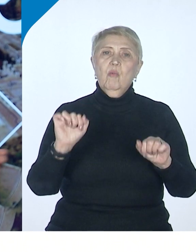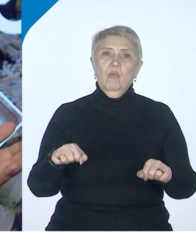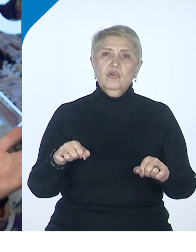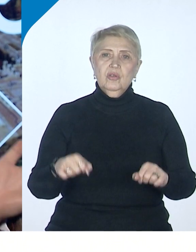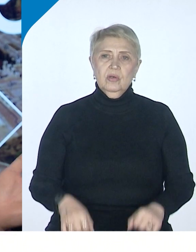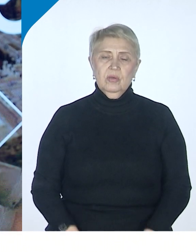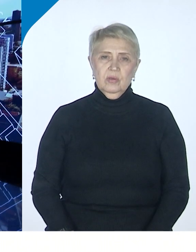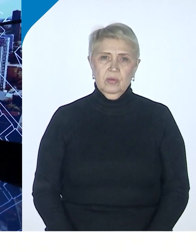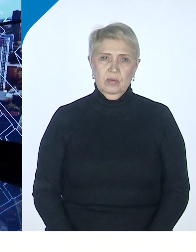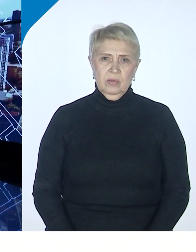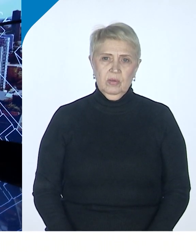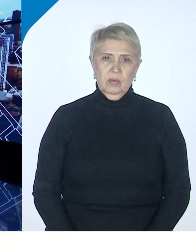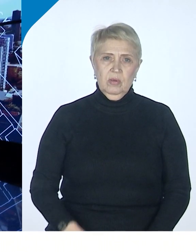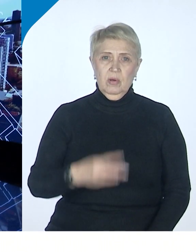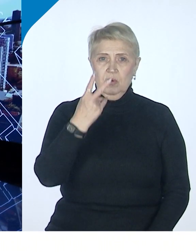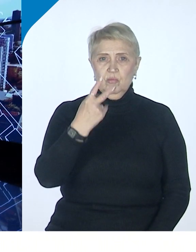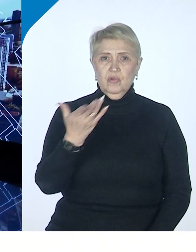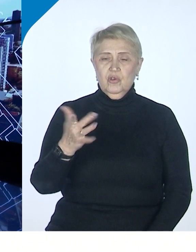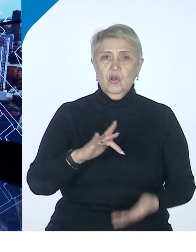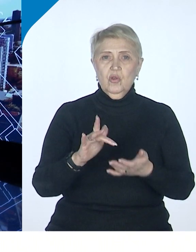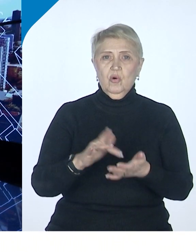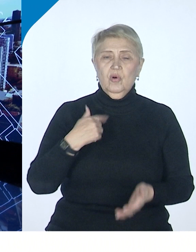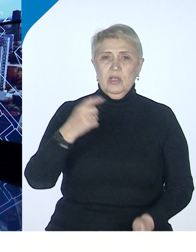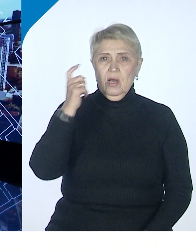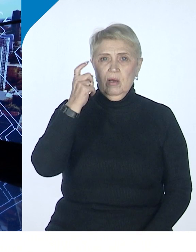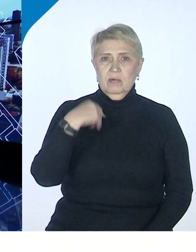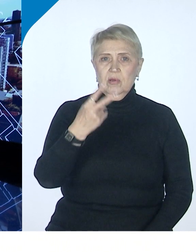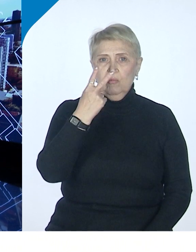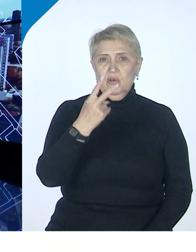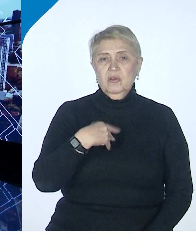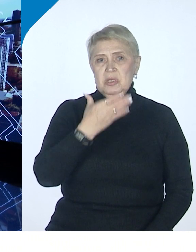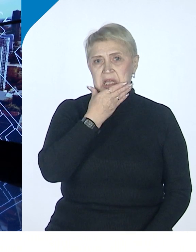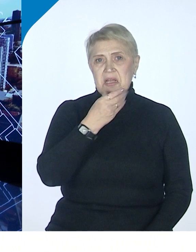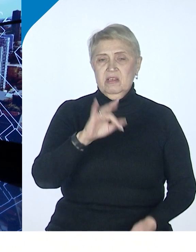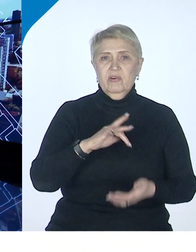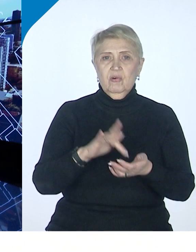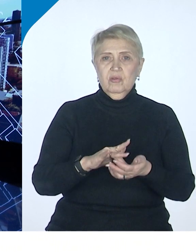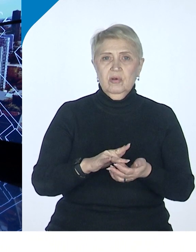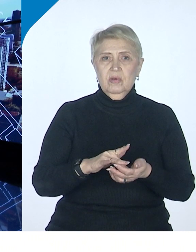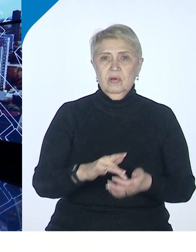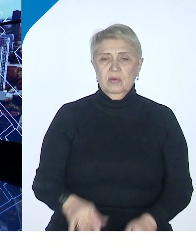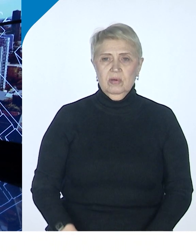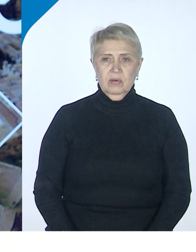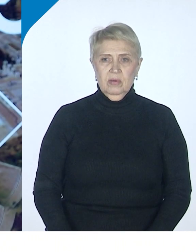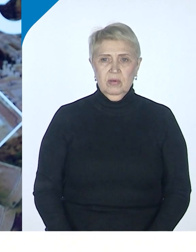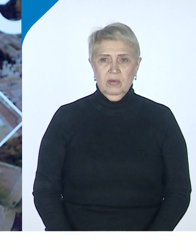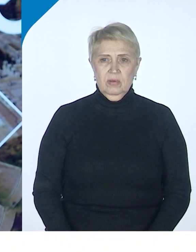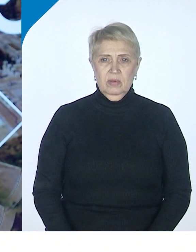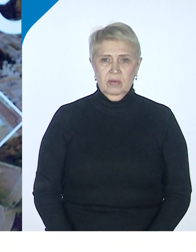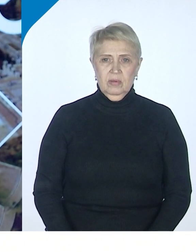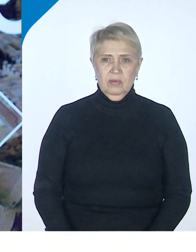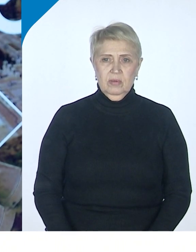как нужно. вот так смотришь просто на Хабаров. Это красивый город. Все, все, все, все классно. Как-то, конечно, какой экономический под этим всем базис и